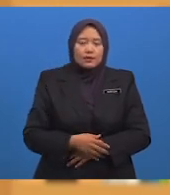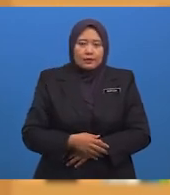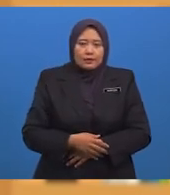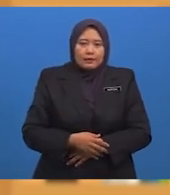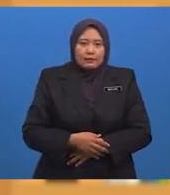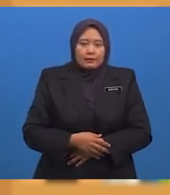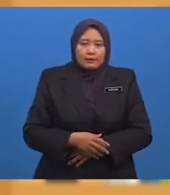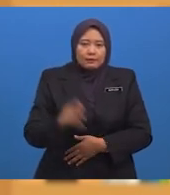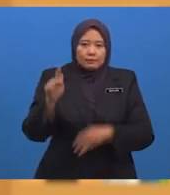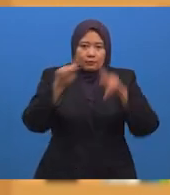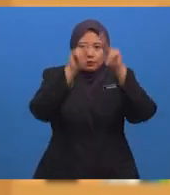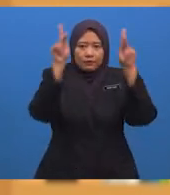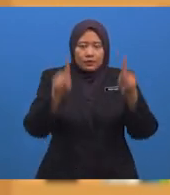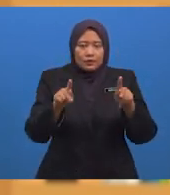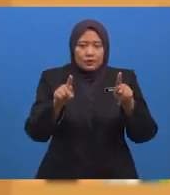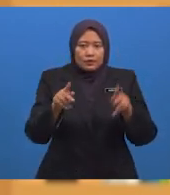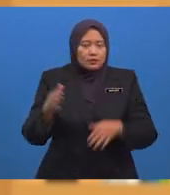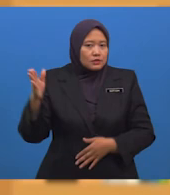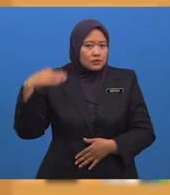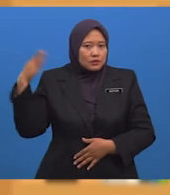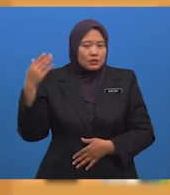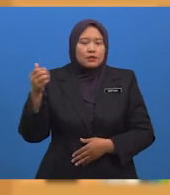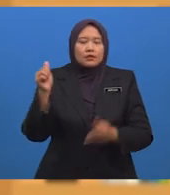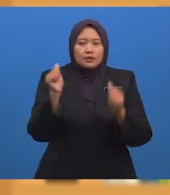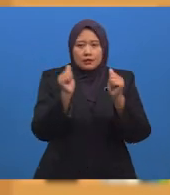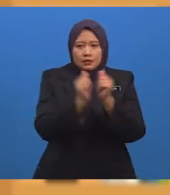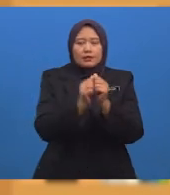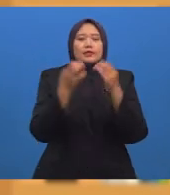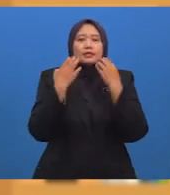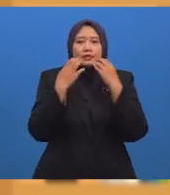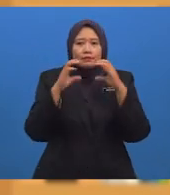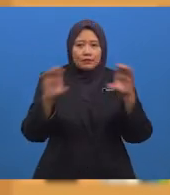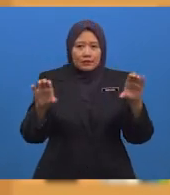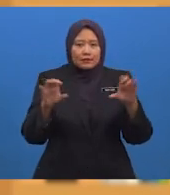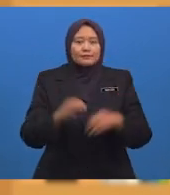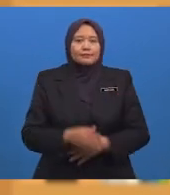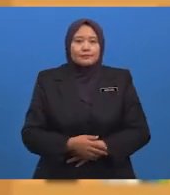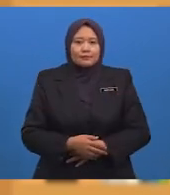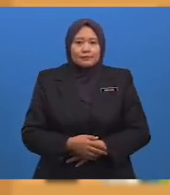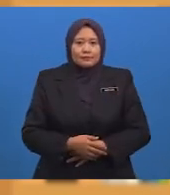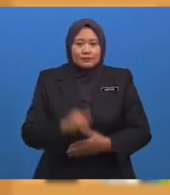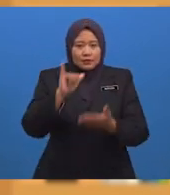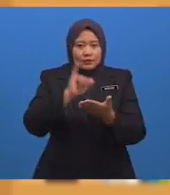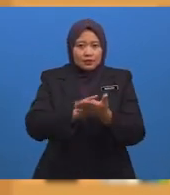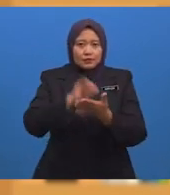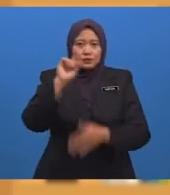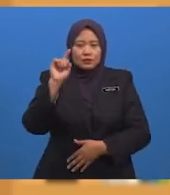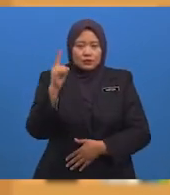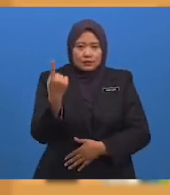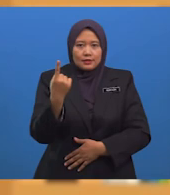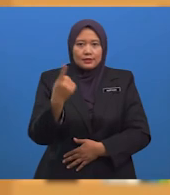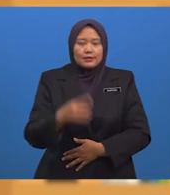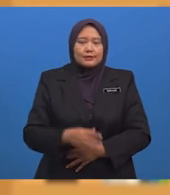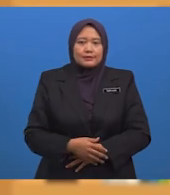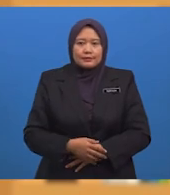Semester Dua Nanti Dengan Cemerlang Sekian Sekian Sahaja Untuk Kali Ini InsyaAllah